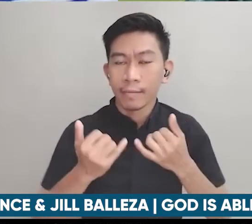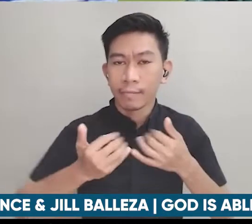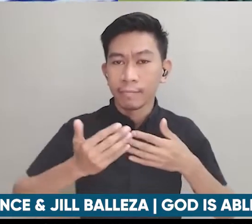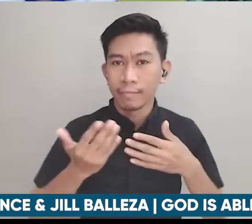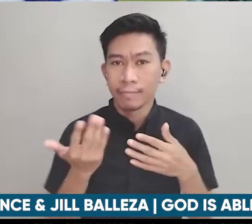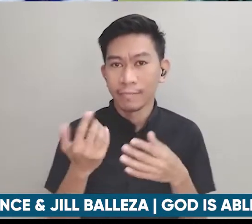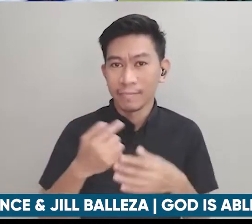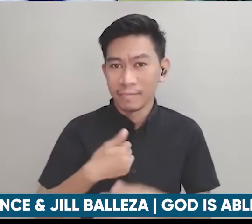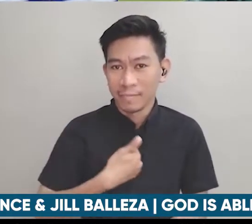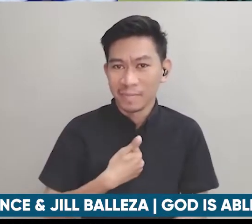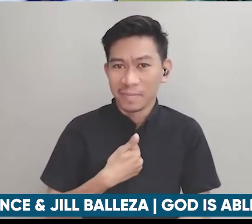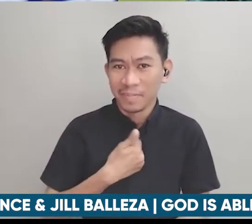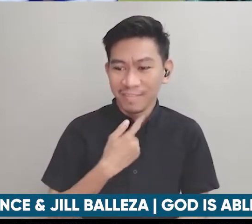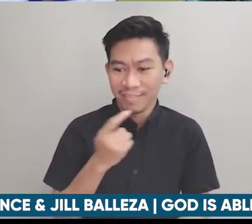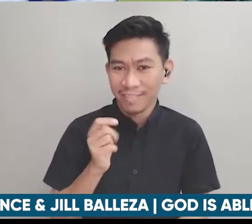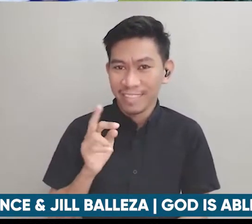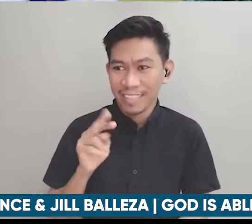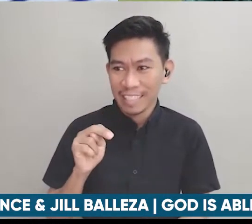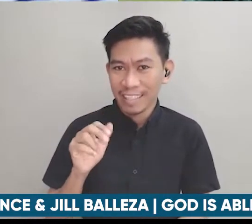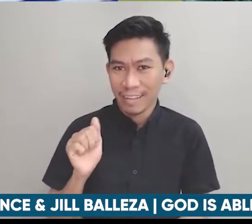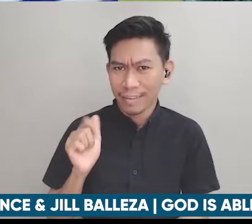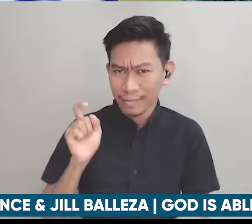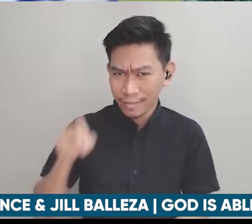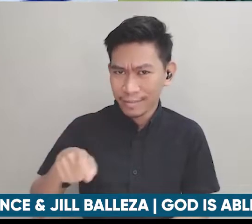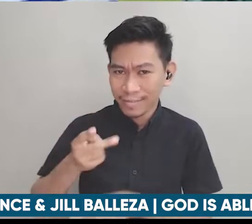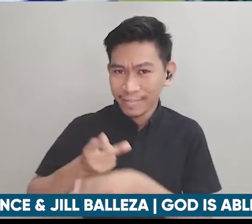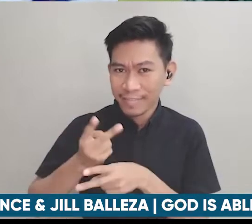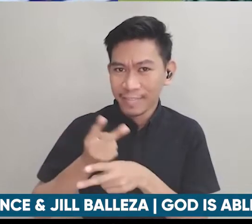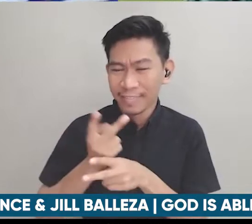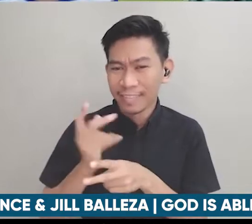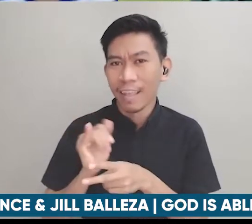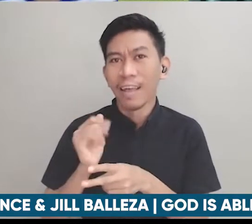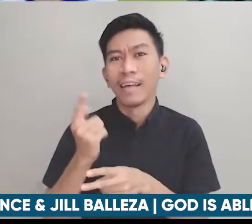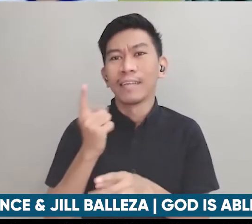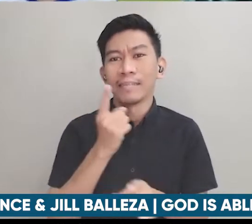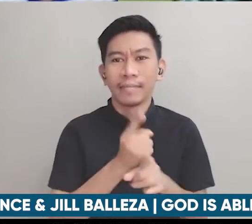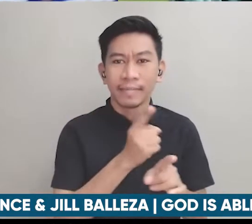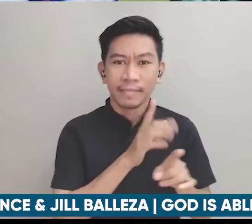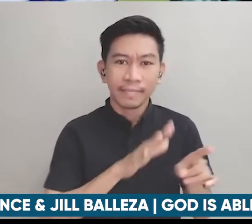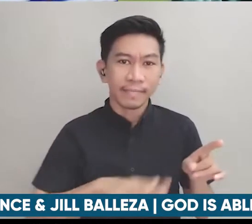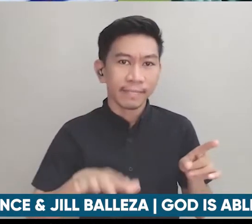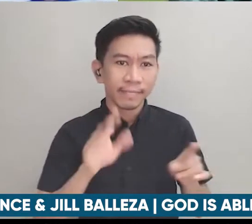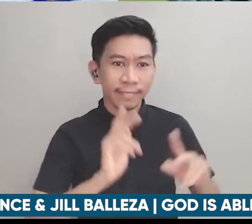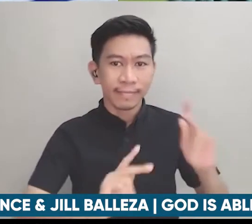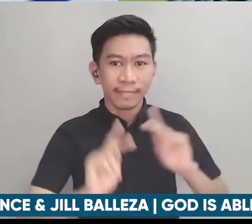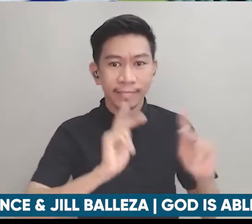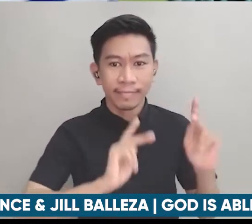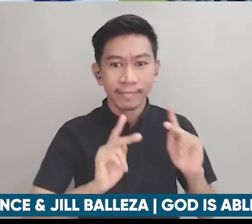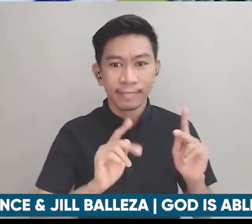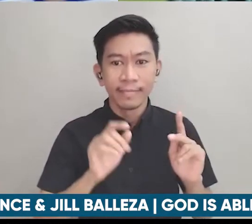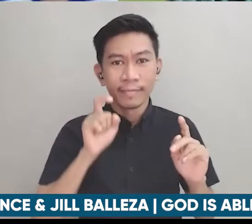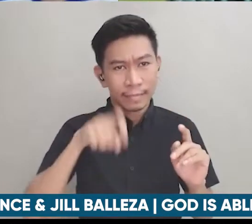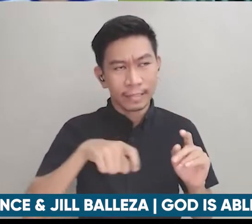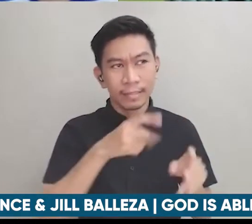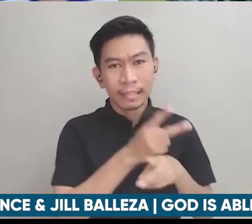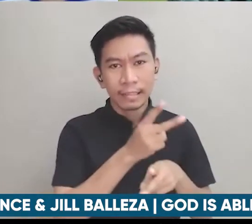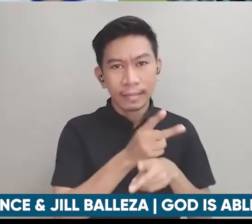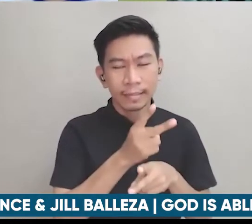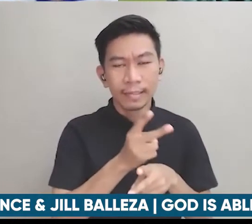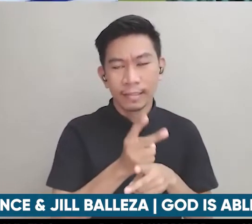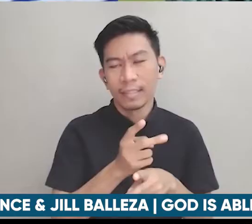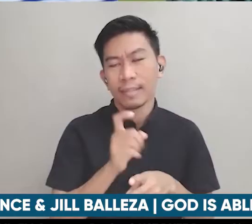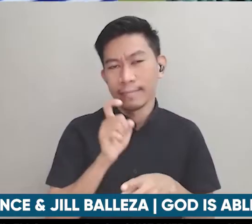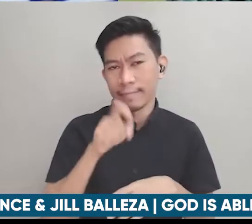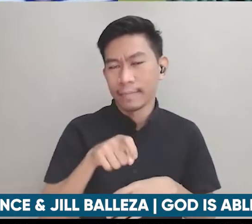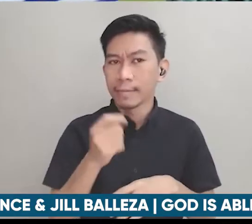ako miski nga pala si Trina kailangan natin alagaan dapat nga pala yung mga tao sa paligid natin hindi lang alam mo yun naaalagaan din natin